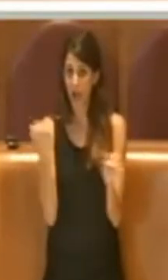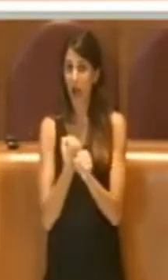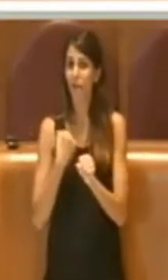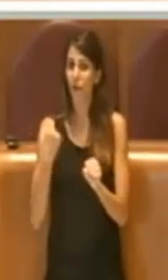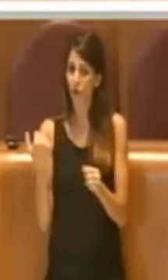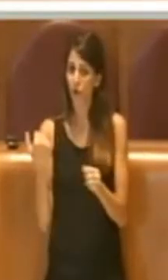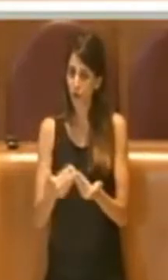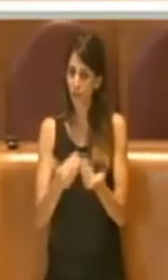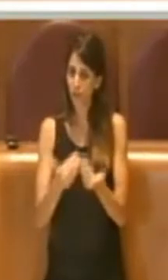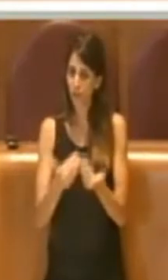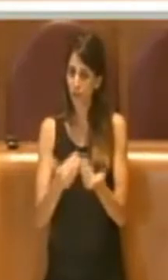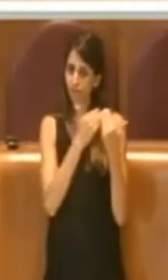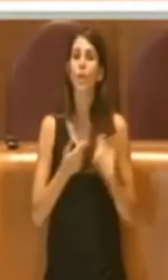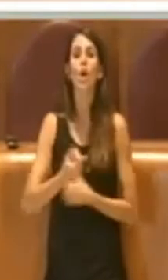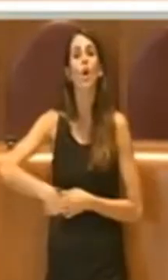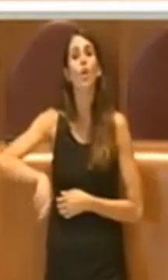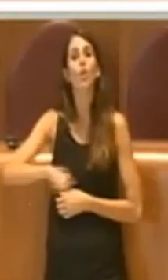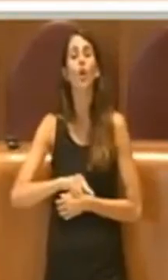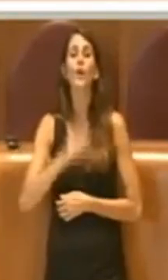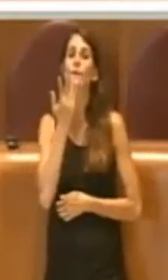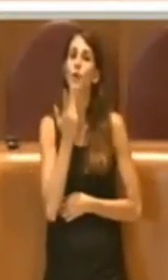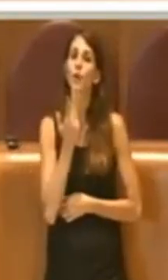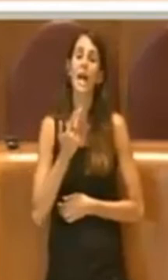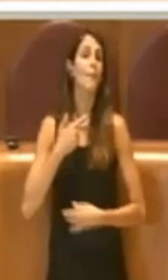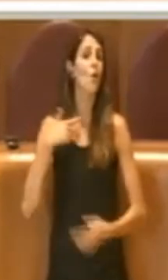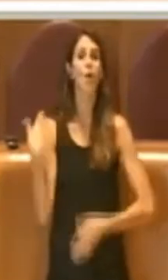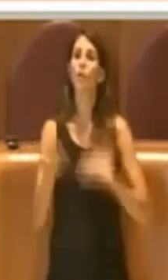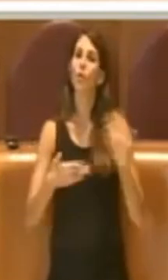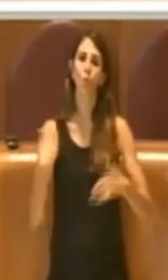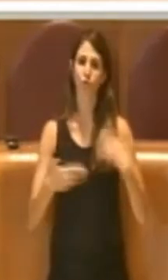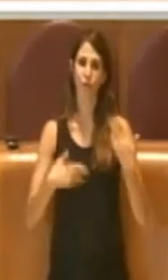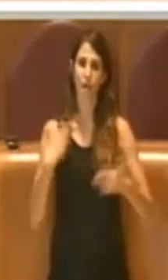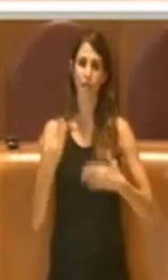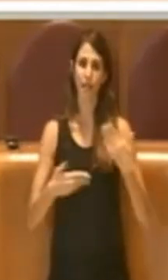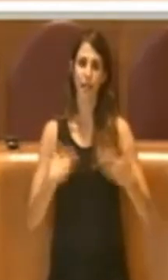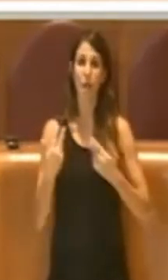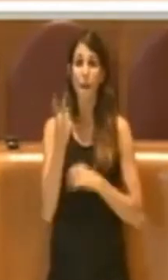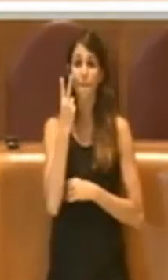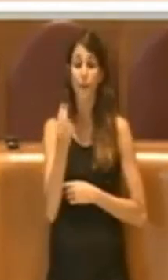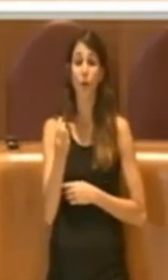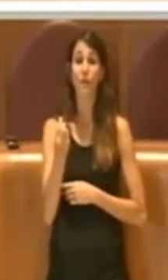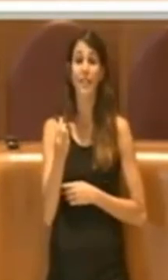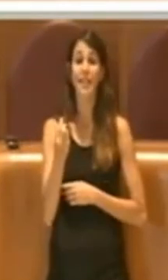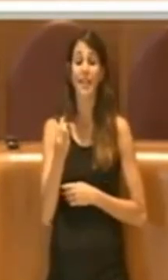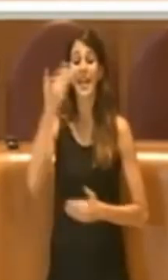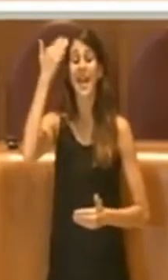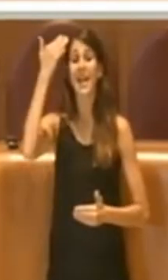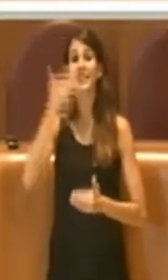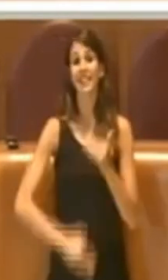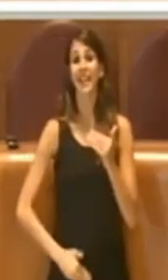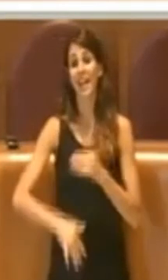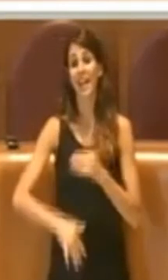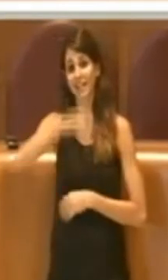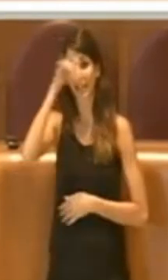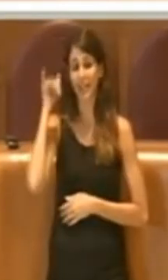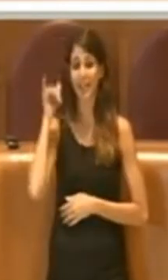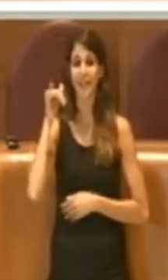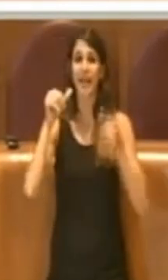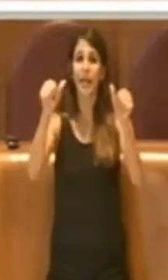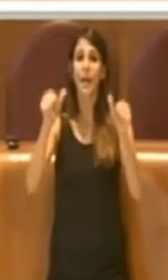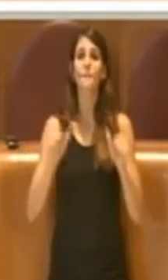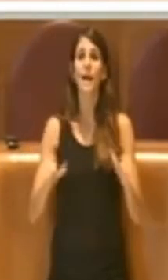e quindi chiediamo di attivarsi urgentemente, affinché si provveda, entro l'estate, alla pubblicazione del bando pubblico,